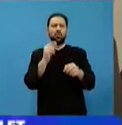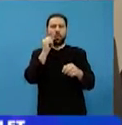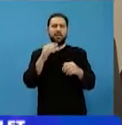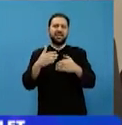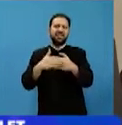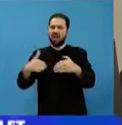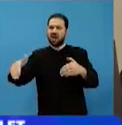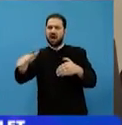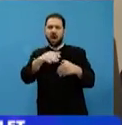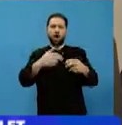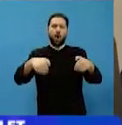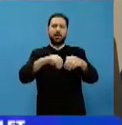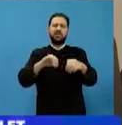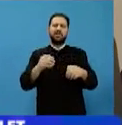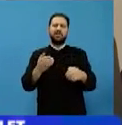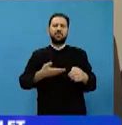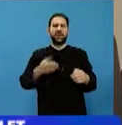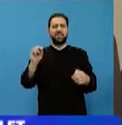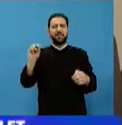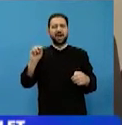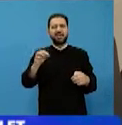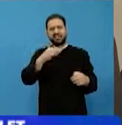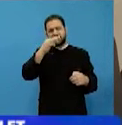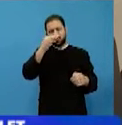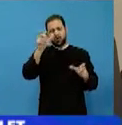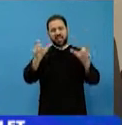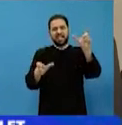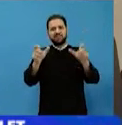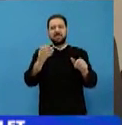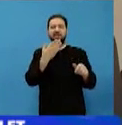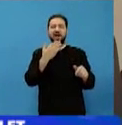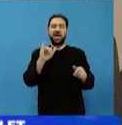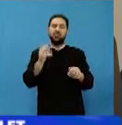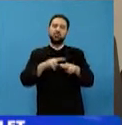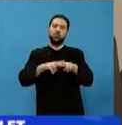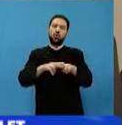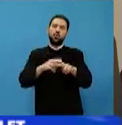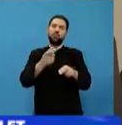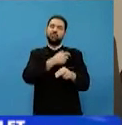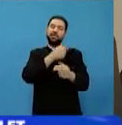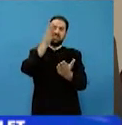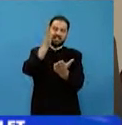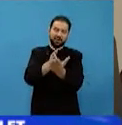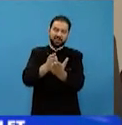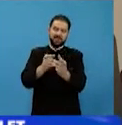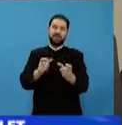Sfântul Cuvios Paisia Gheritum vorbește de păcat și de cum poate fi îndreptat păcatul. Prin pocăință.